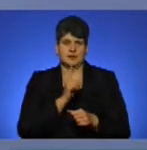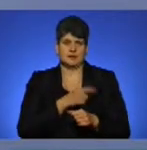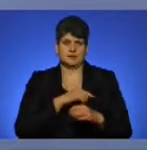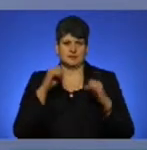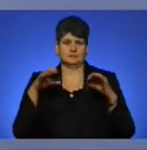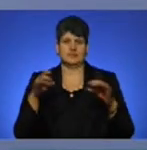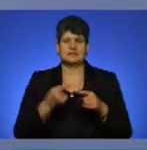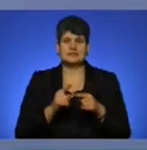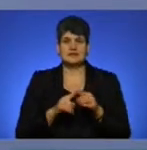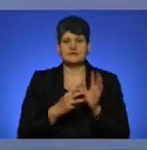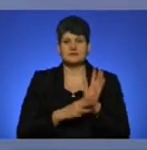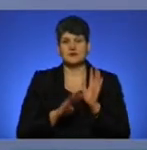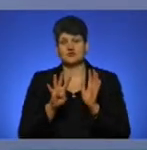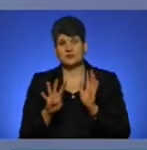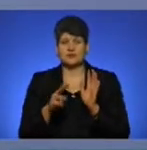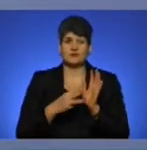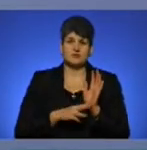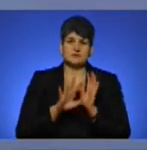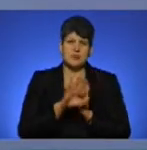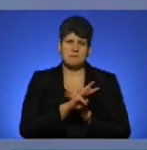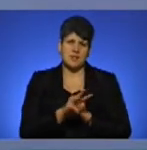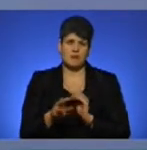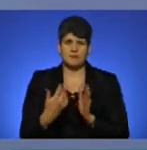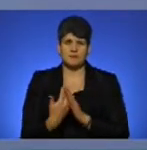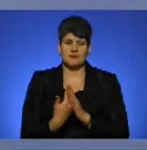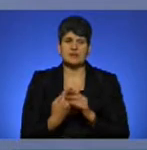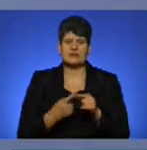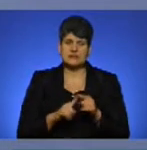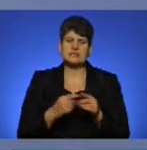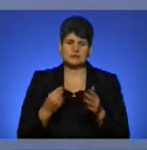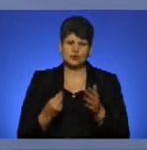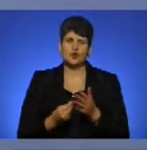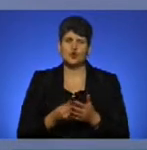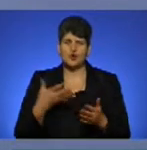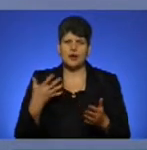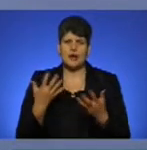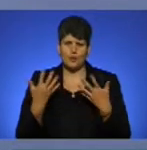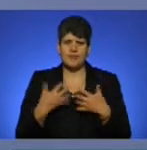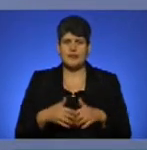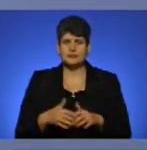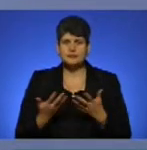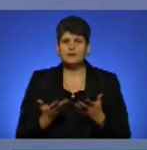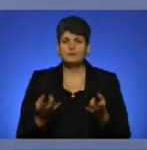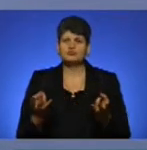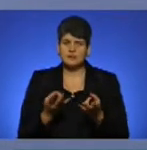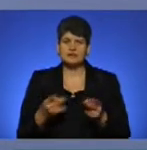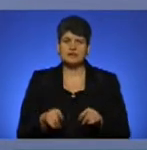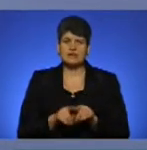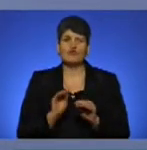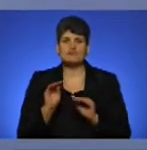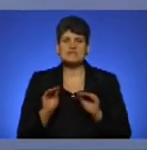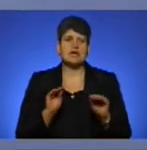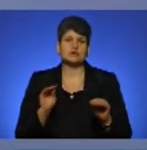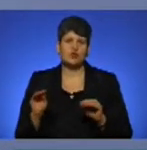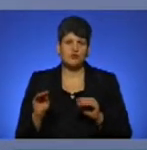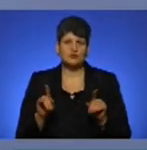десь 84-85 мільйонів. Це дороге обладнання, яке потрібно також встановлювати,